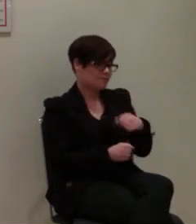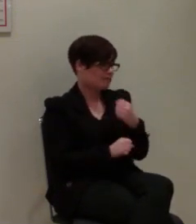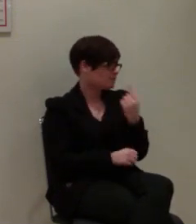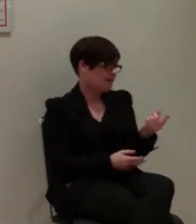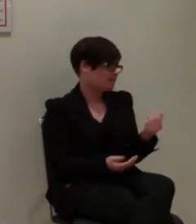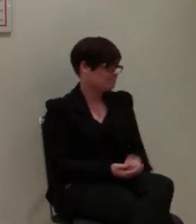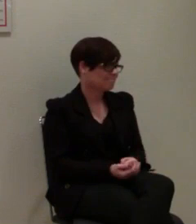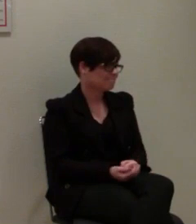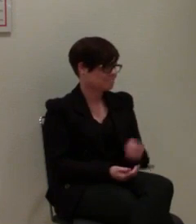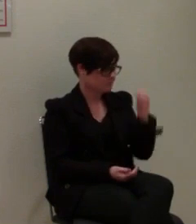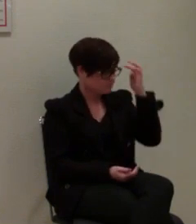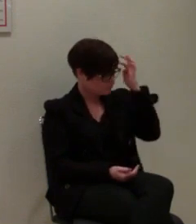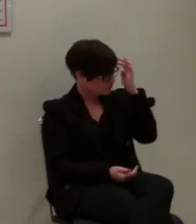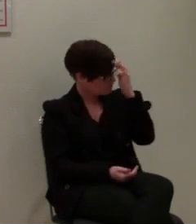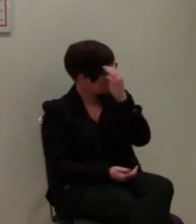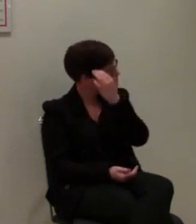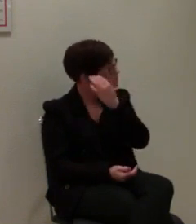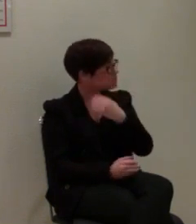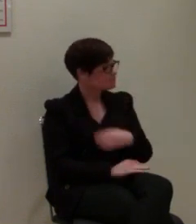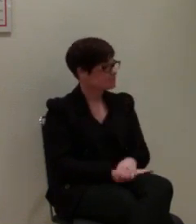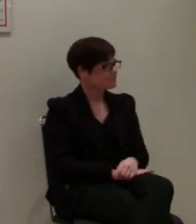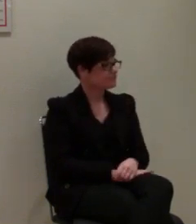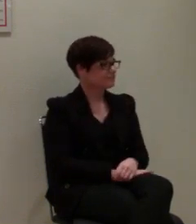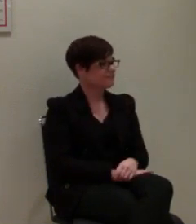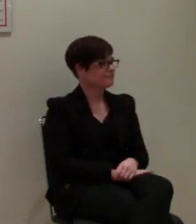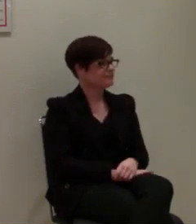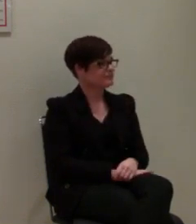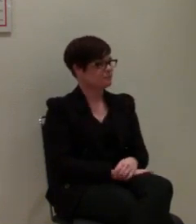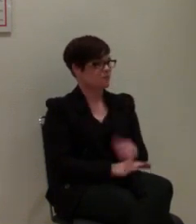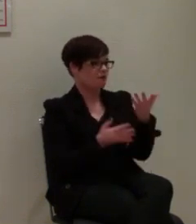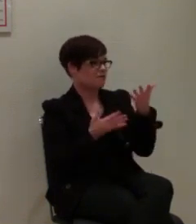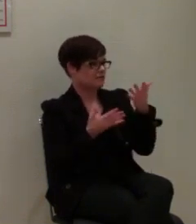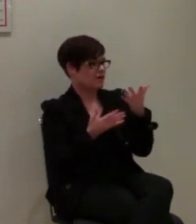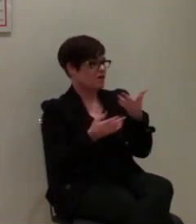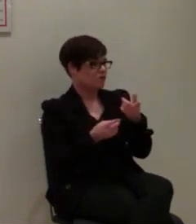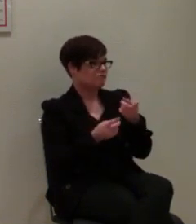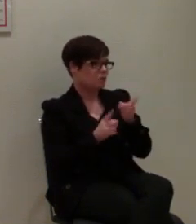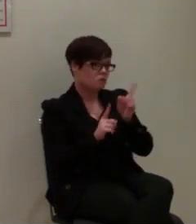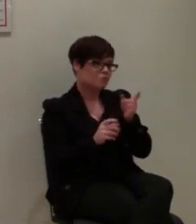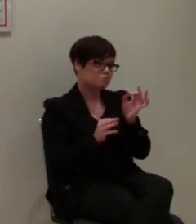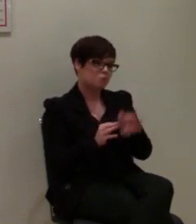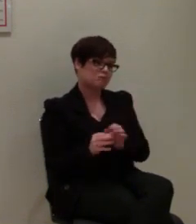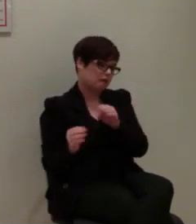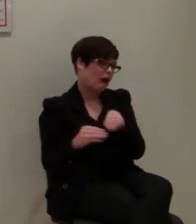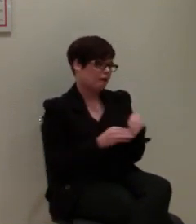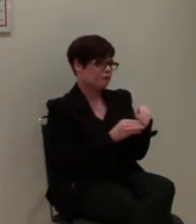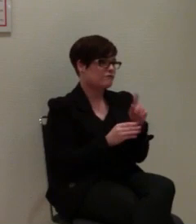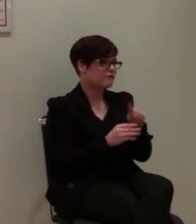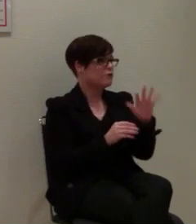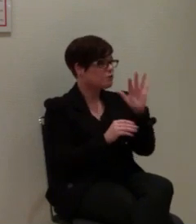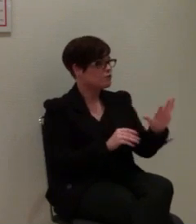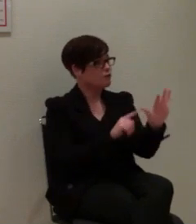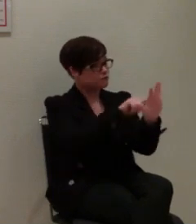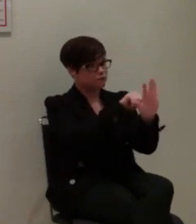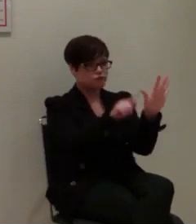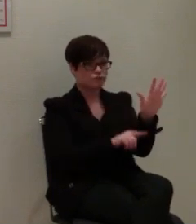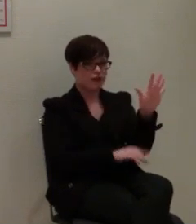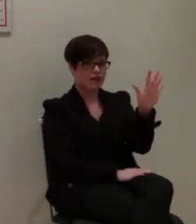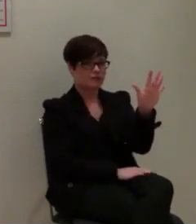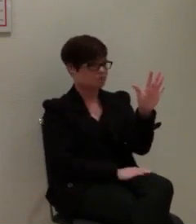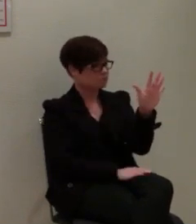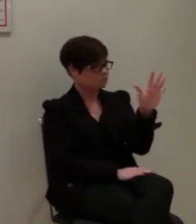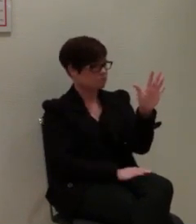sagen. Aber wir werden ihn auf jeden Fall einführen. Wenn es die fünfstellige sein wird, wir auf jeden Fall